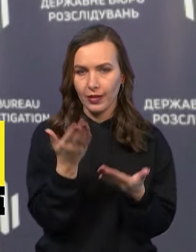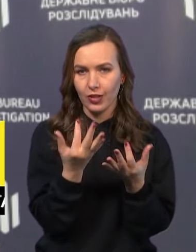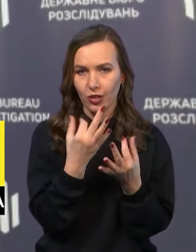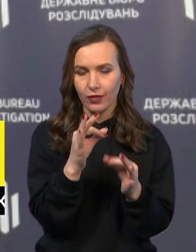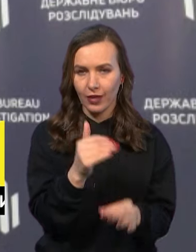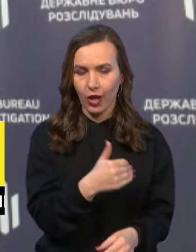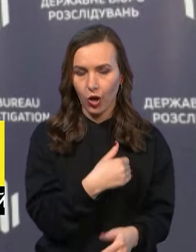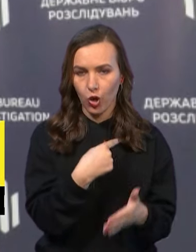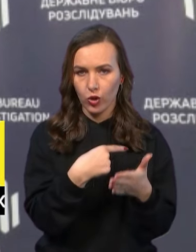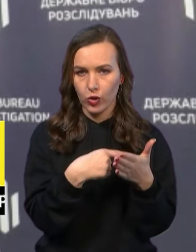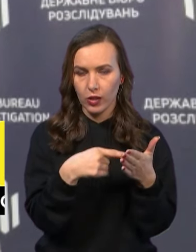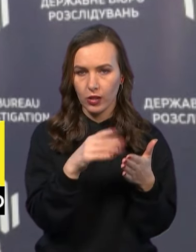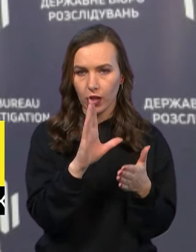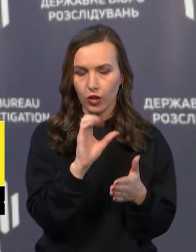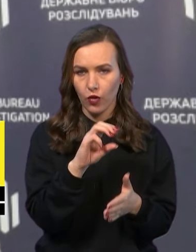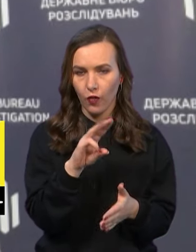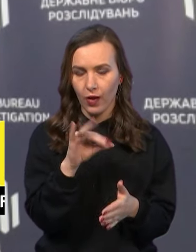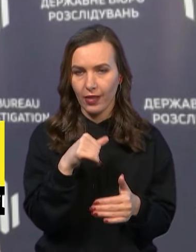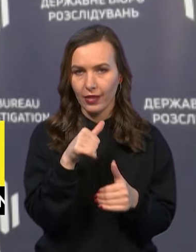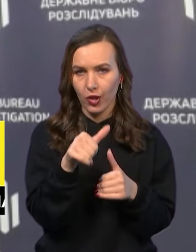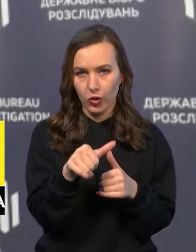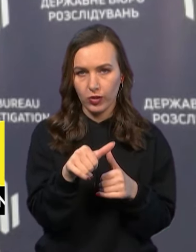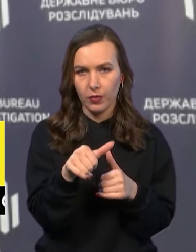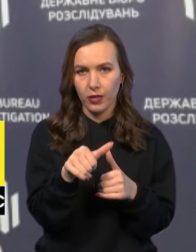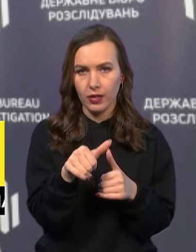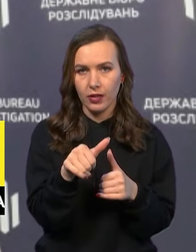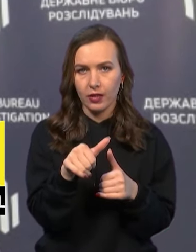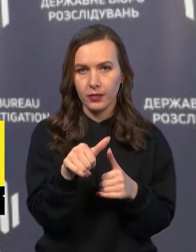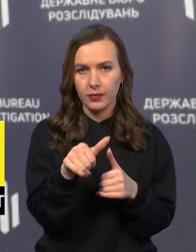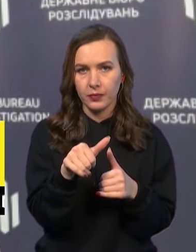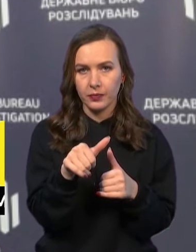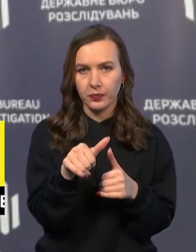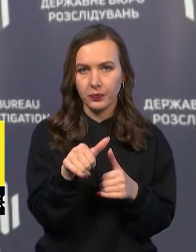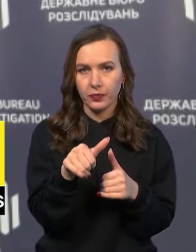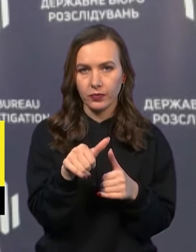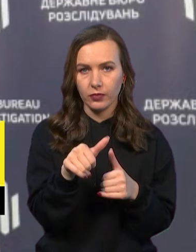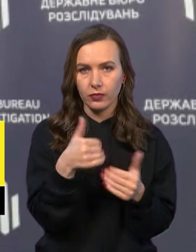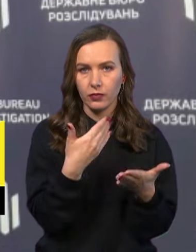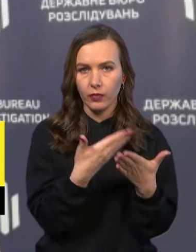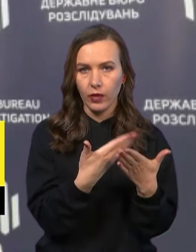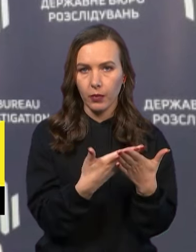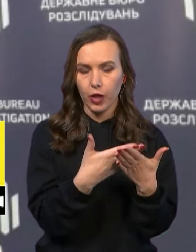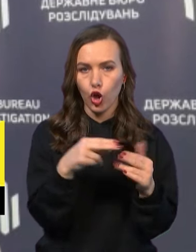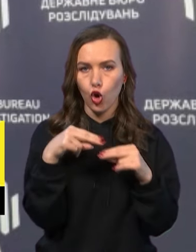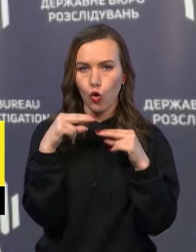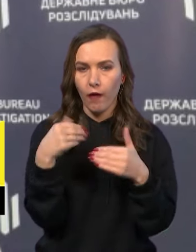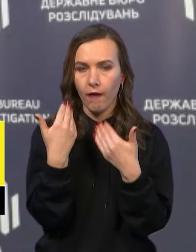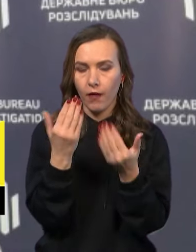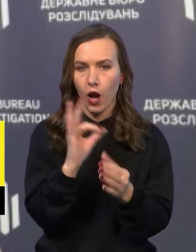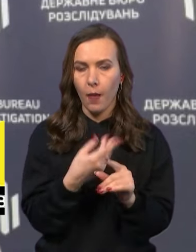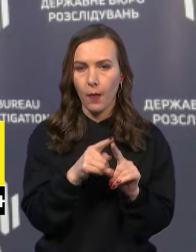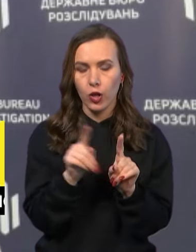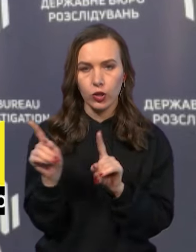хотіла б заакцентувати на окремому прикладі увагу вашу про те,